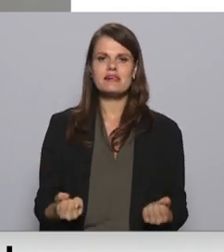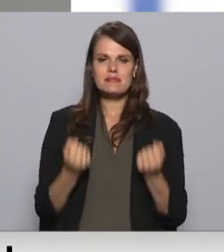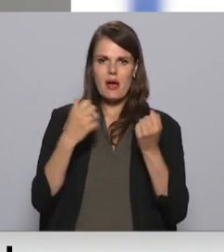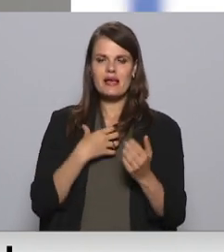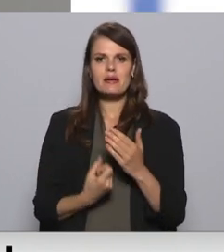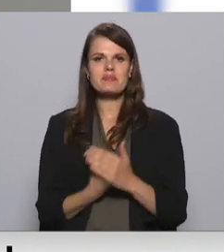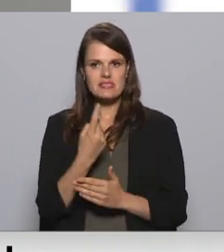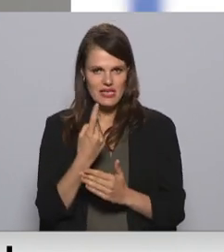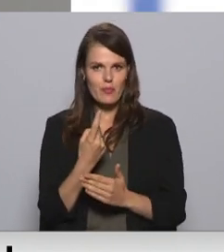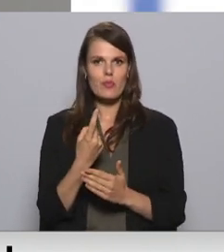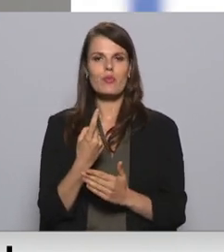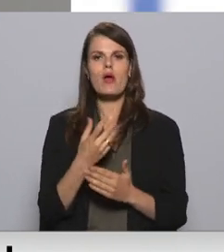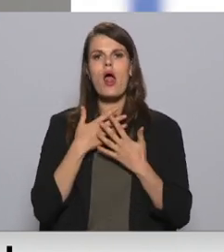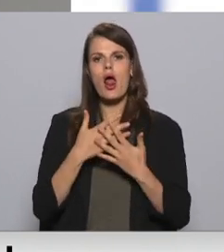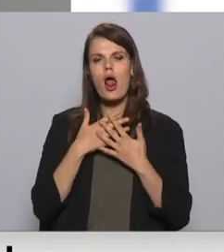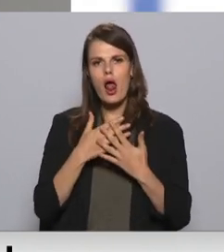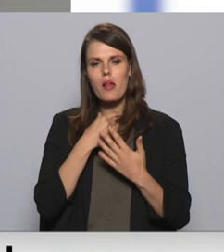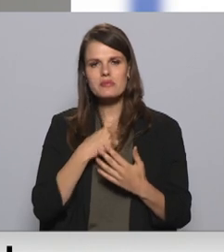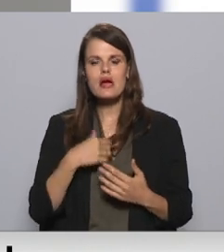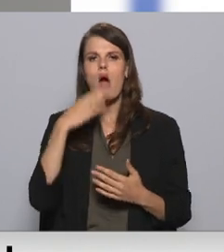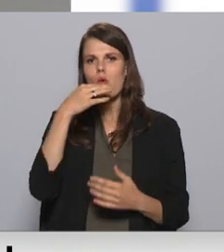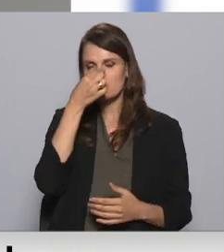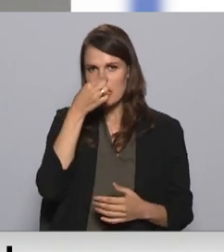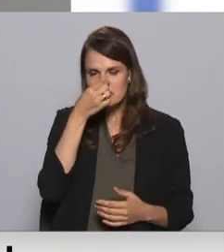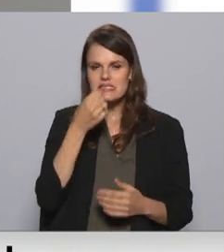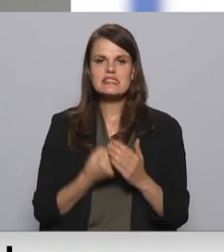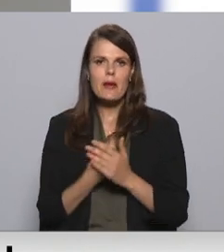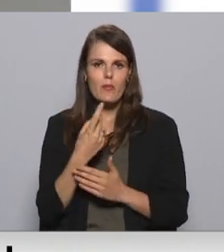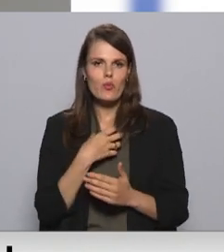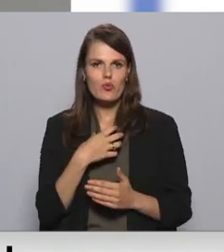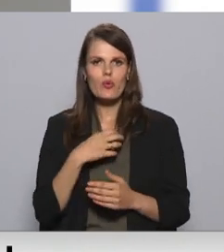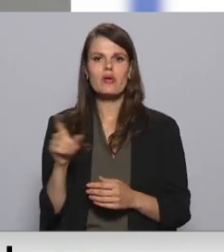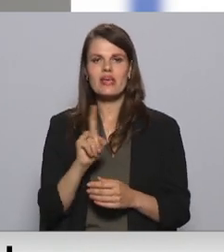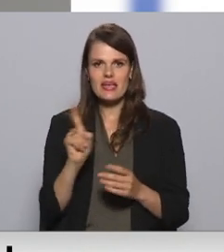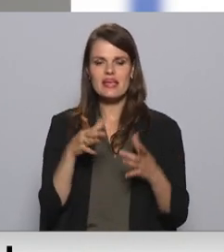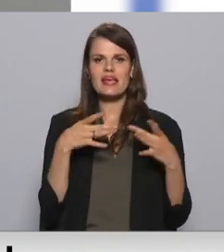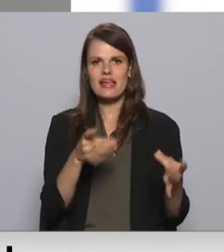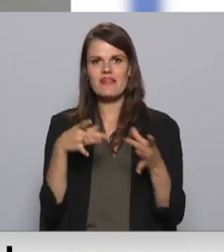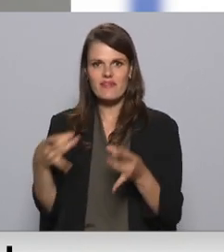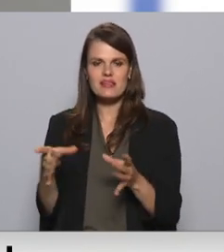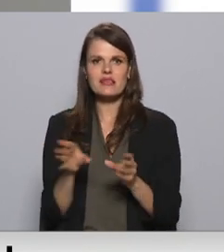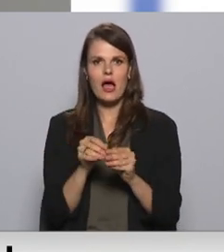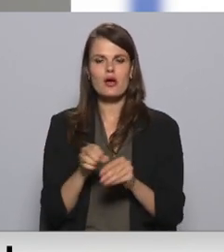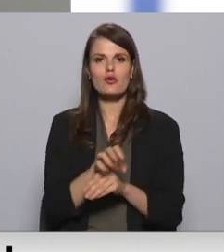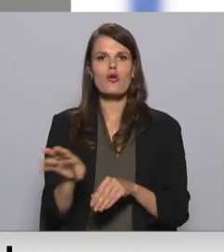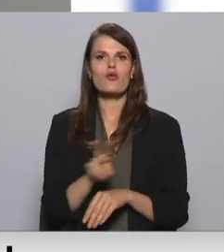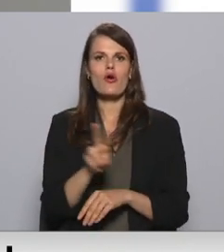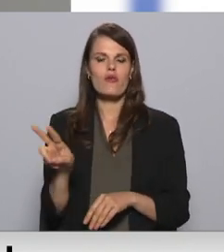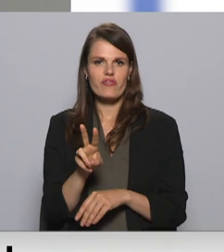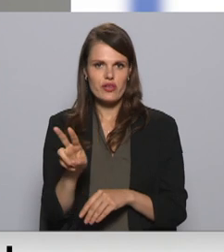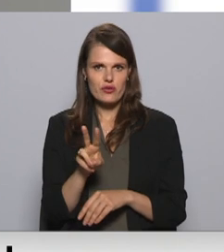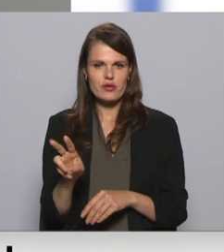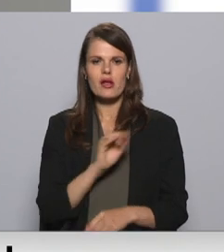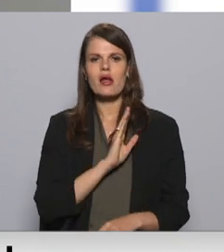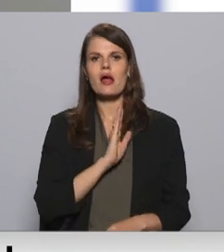simptomiem, augšajas augšajas simptomiem, ir inficēti ar COVID-19 virusu. Tātad, kad